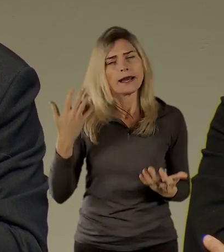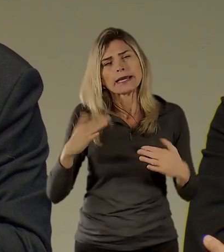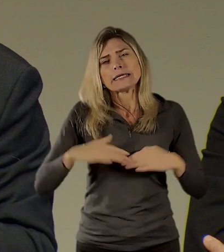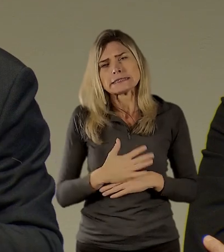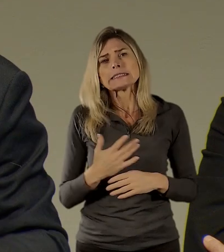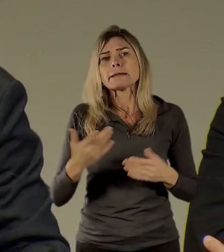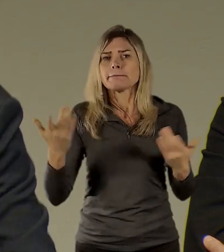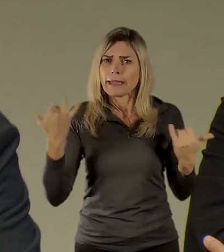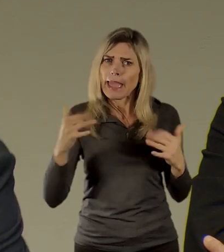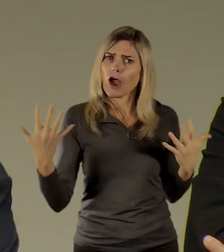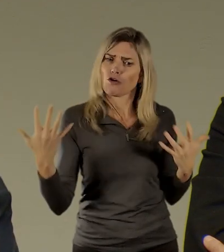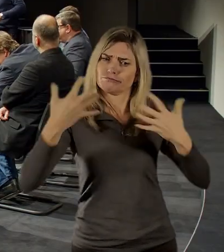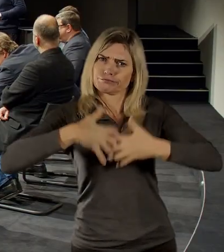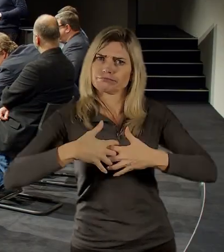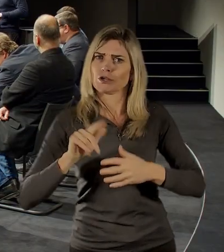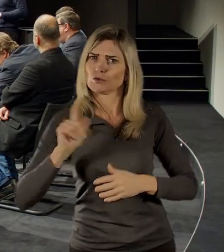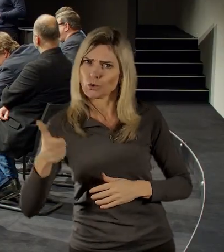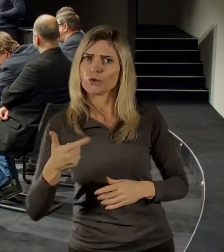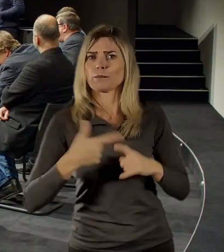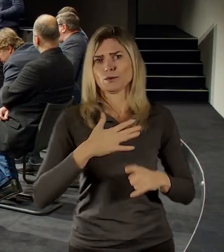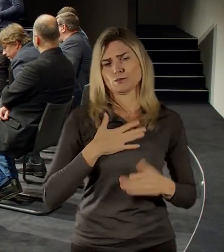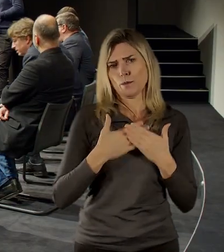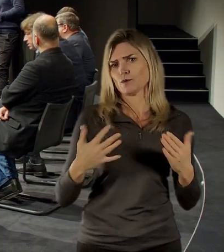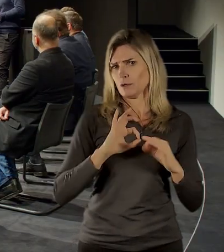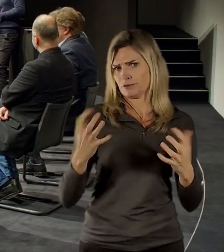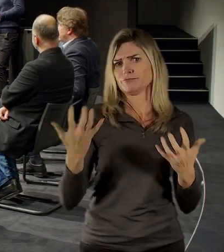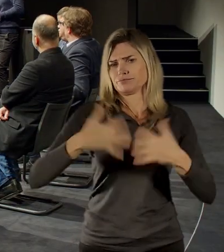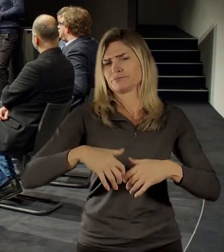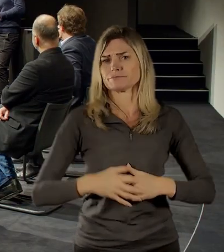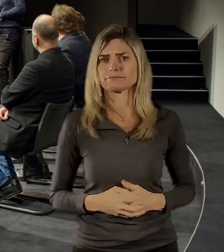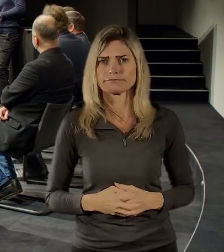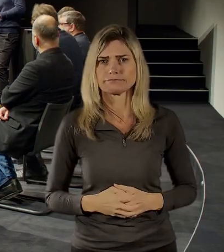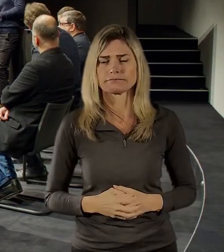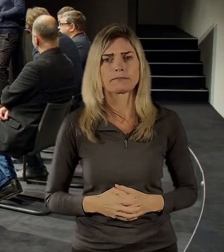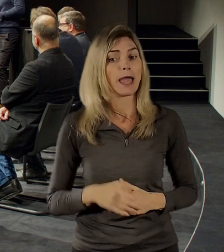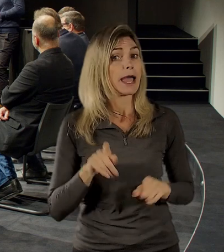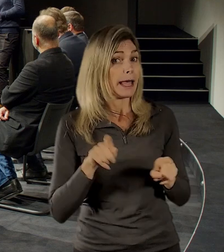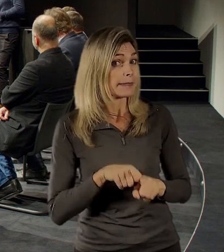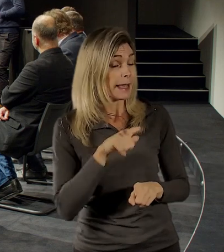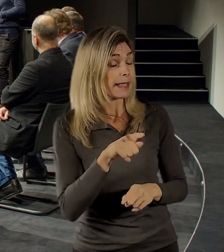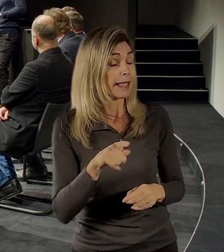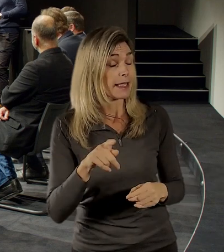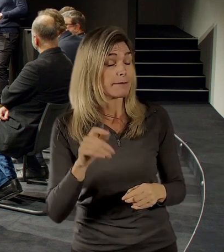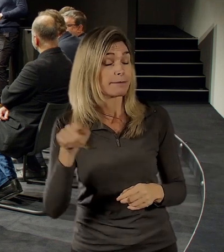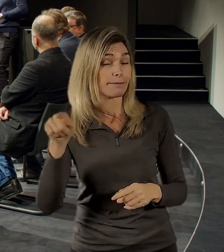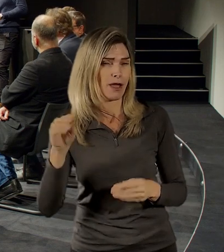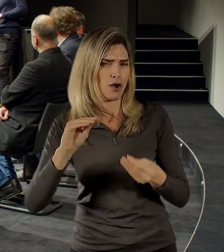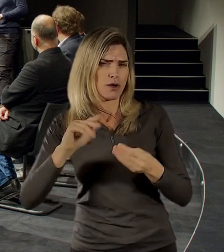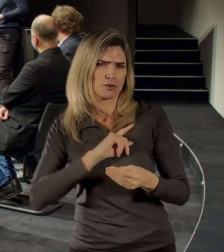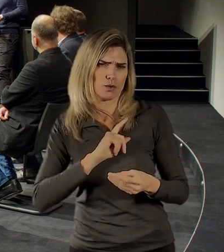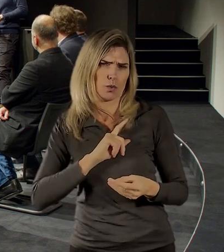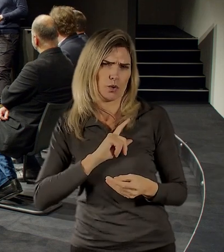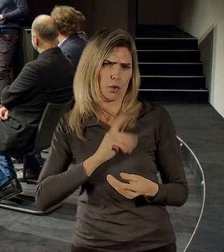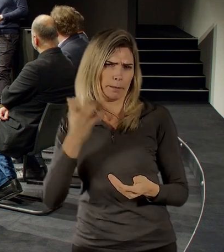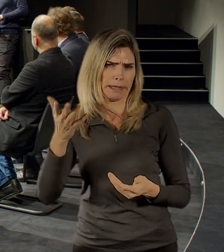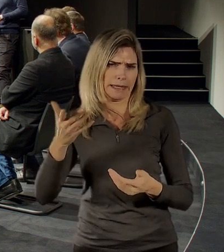doplňovat. Děkuji úplně na hlaváčku. Možná k tomu taky muzeum komerčního typu vám neudělá na svém nádvoří koncert Vladimíra Merti,